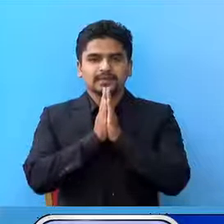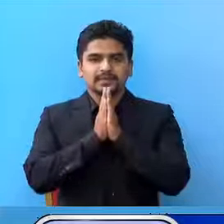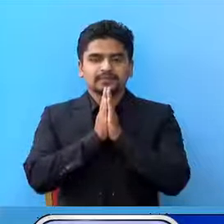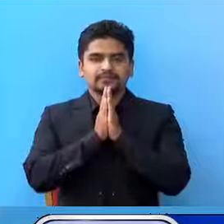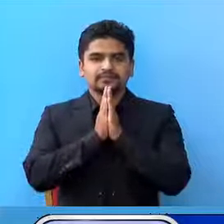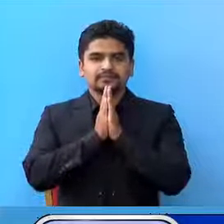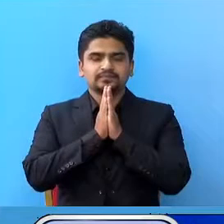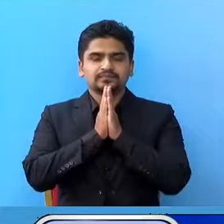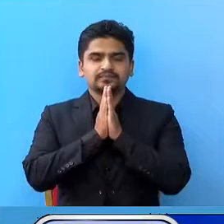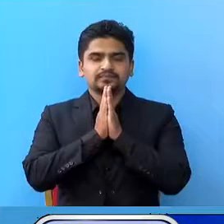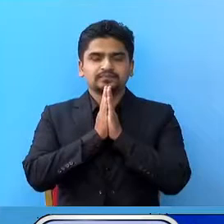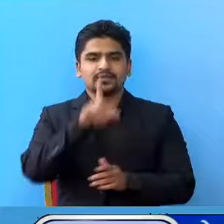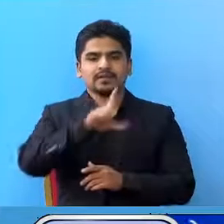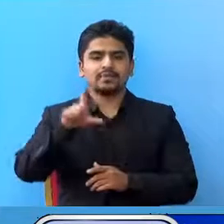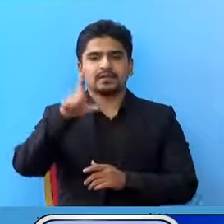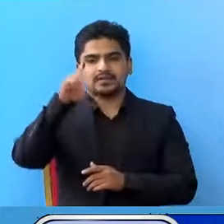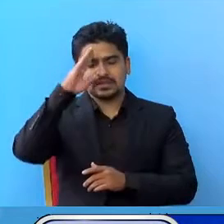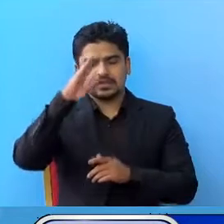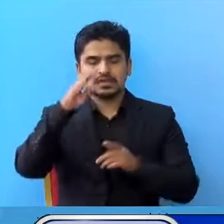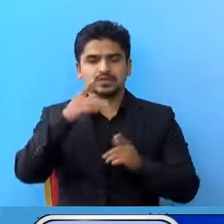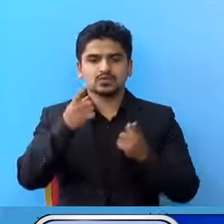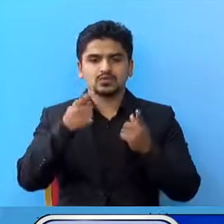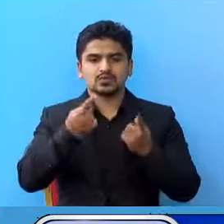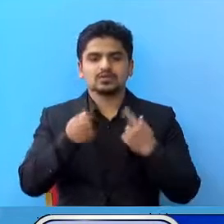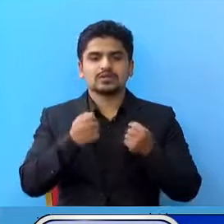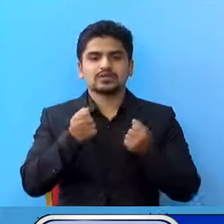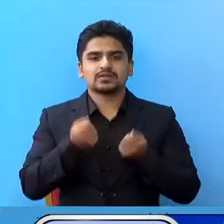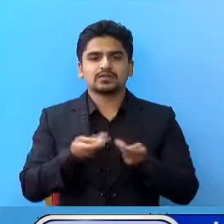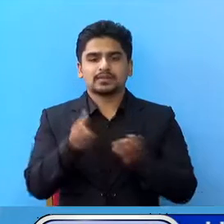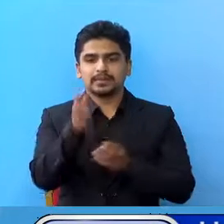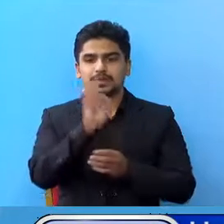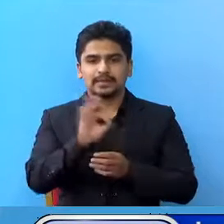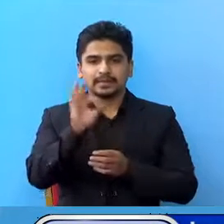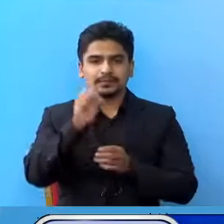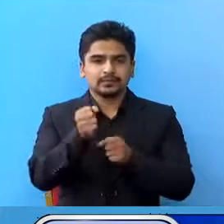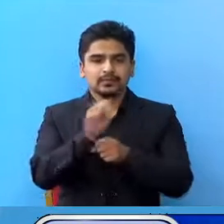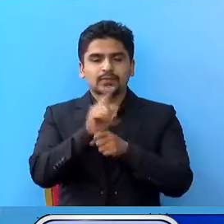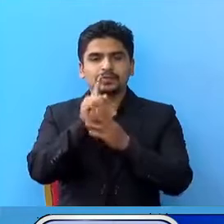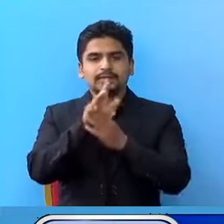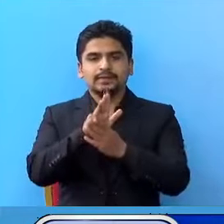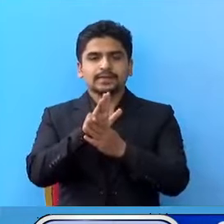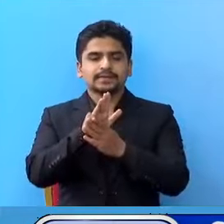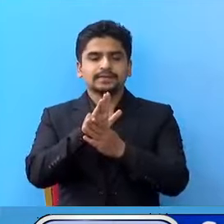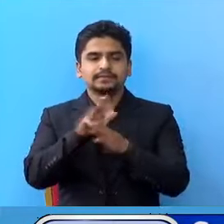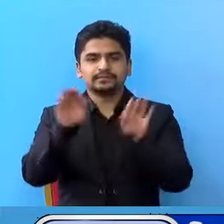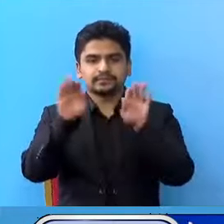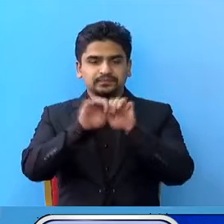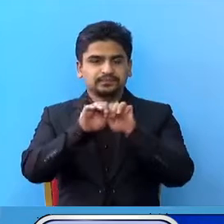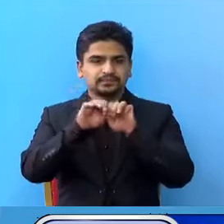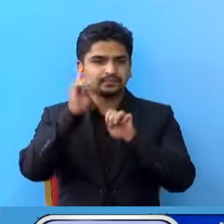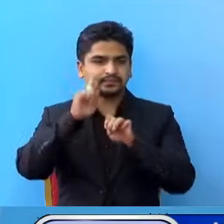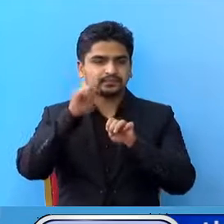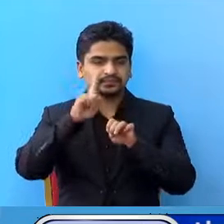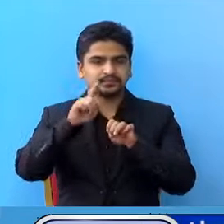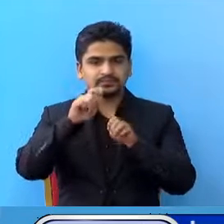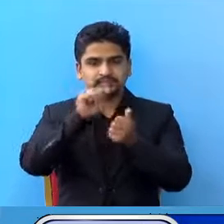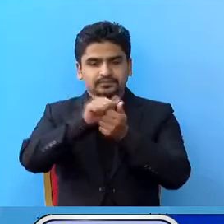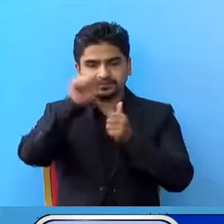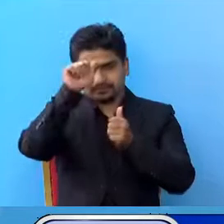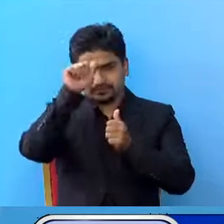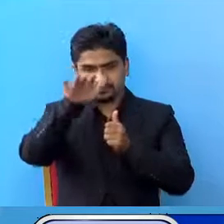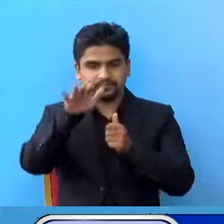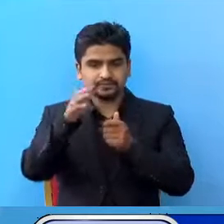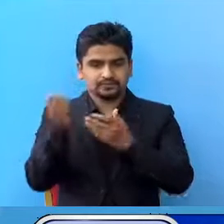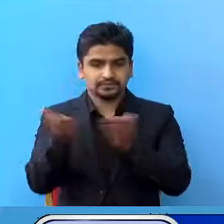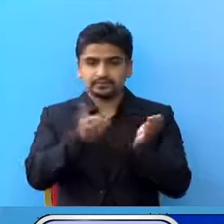नेपाल सरकार स्वास्त्य तथा जन्संख्या मंत्रा लेको COVID-19 सम्मन्दी नियमित प्रेस ब्रीफिंग